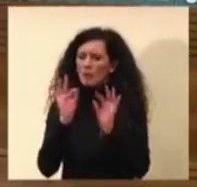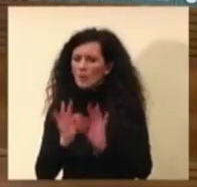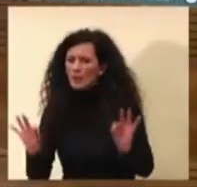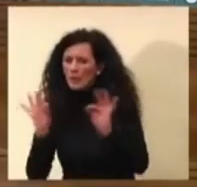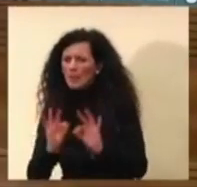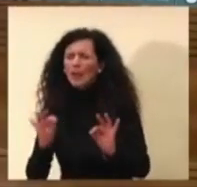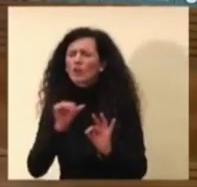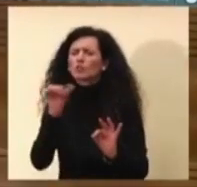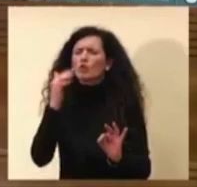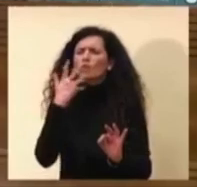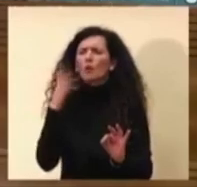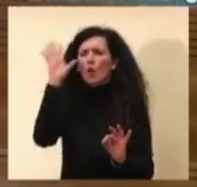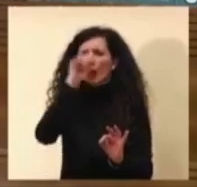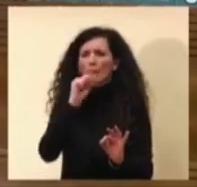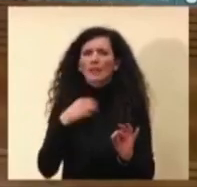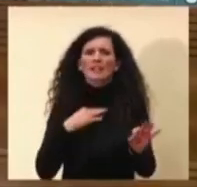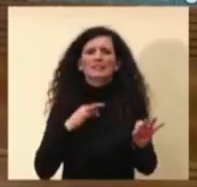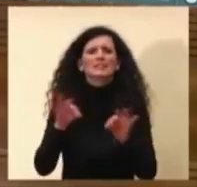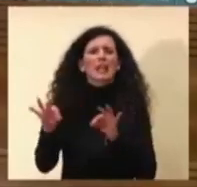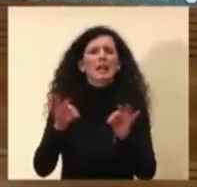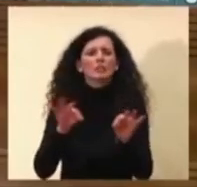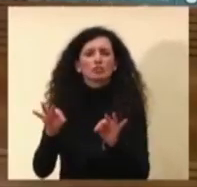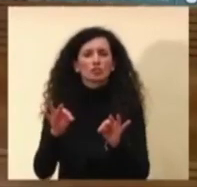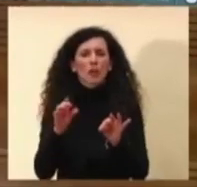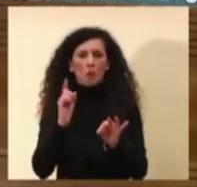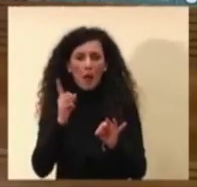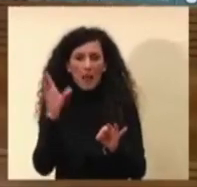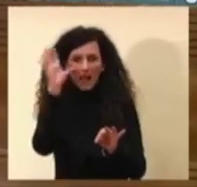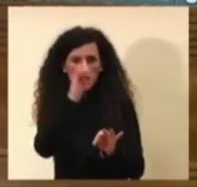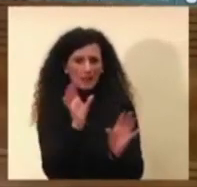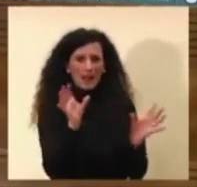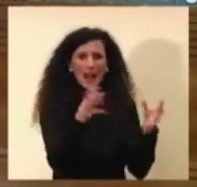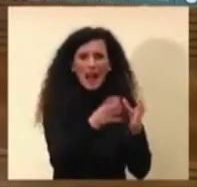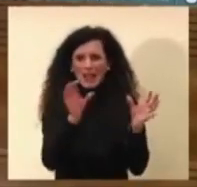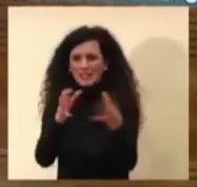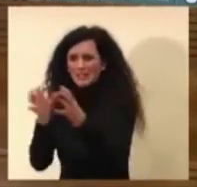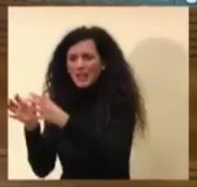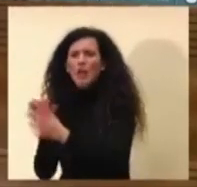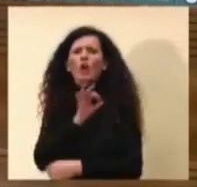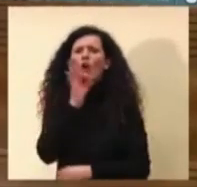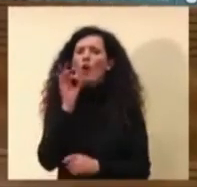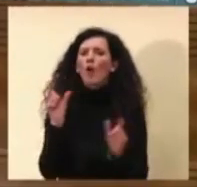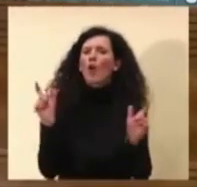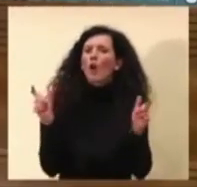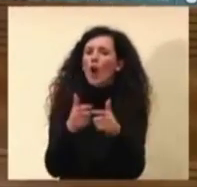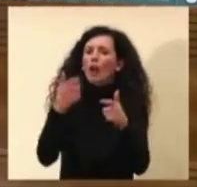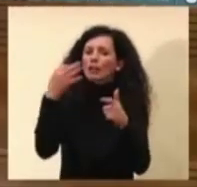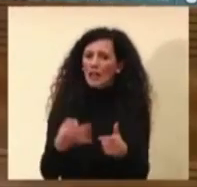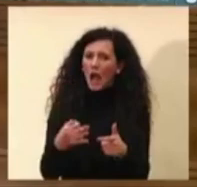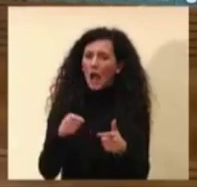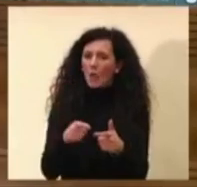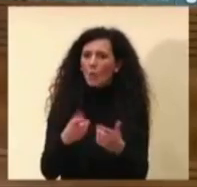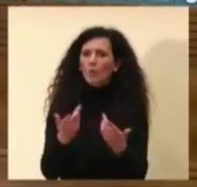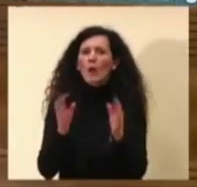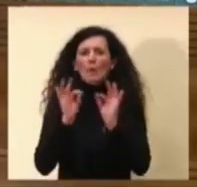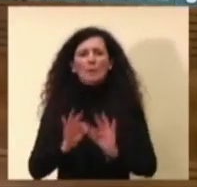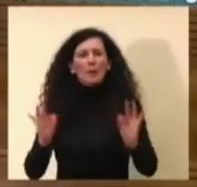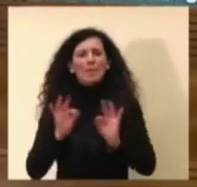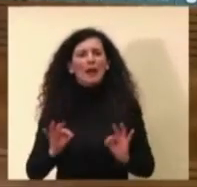di romanizzare il cluster o vuol dire un lockdown cioè questo apprezzarsi per